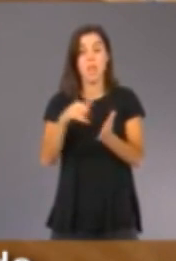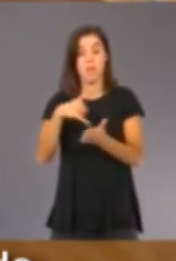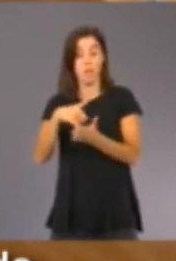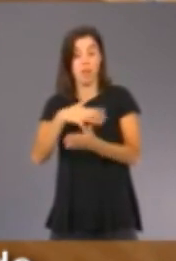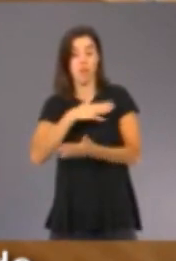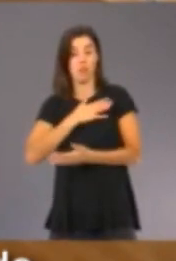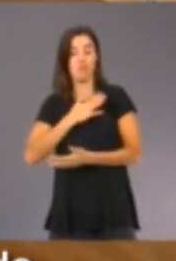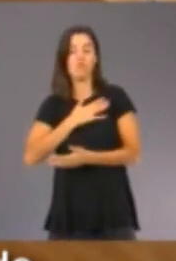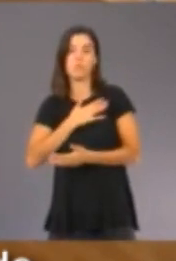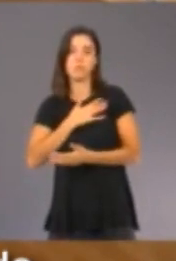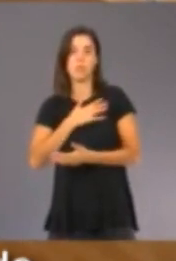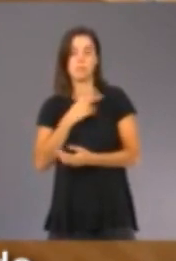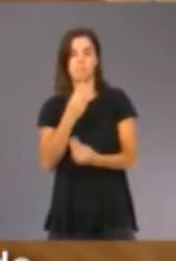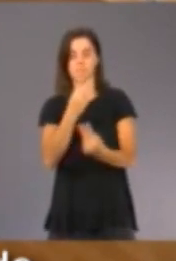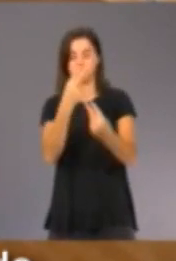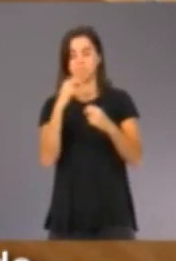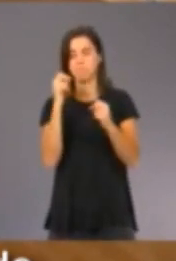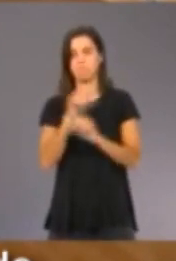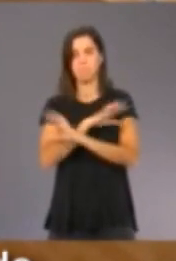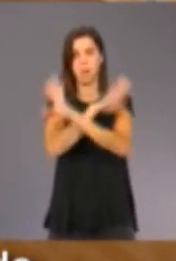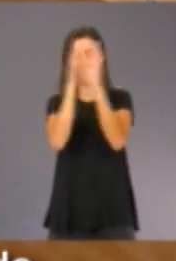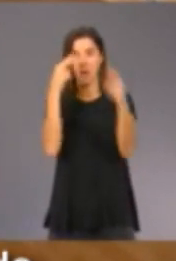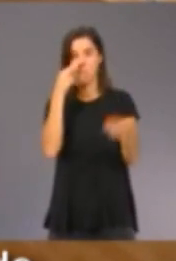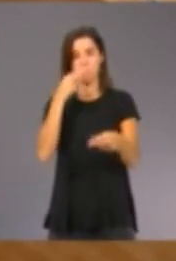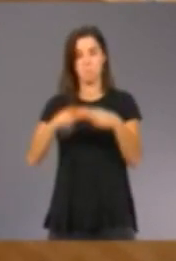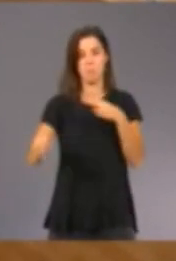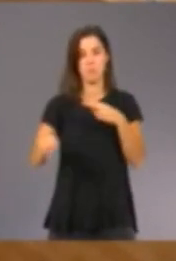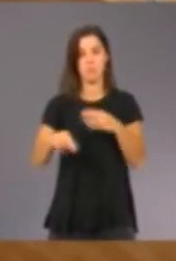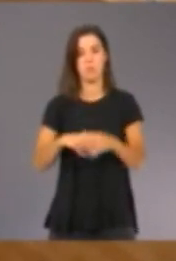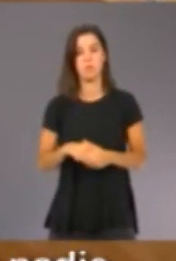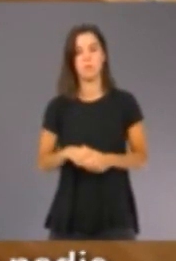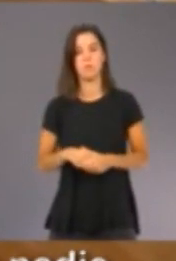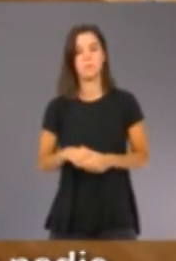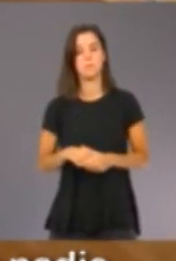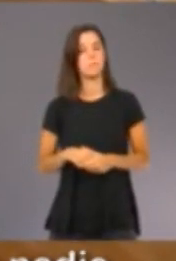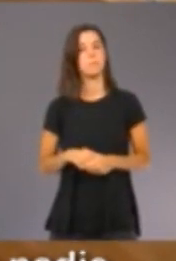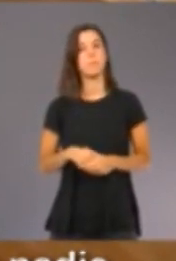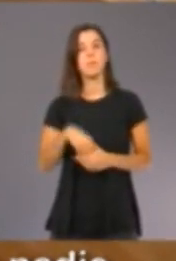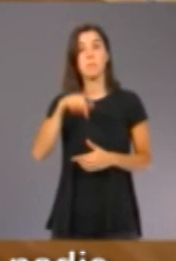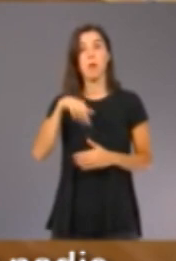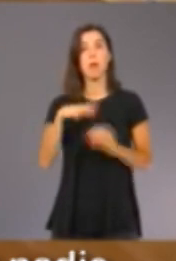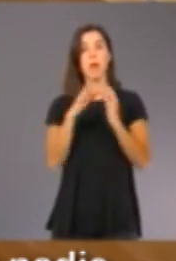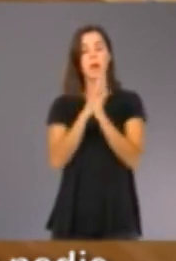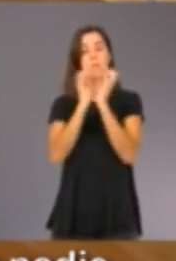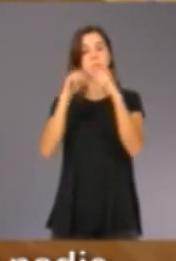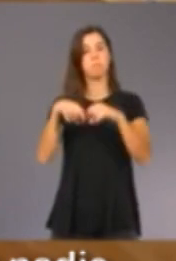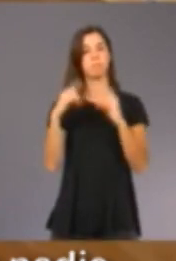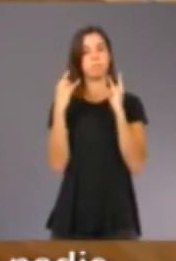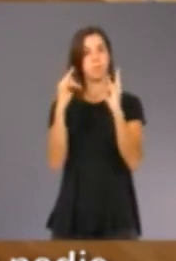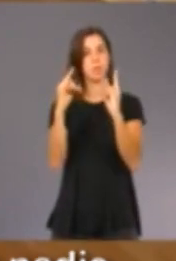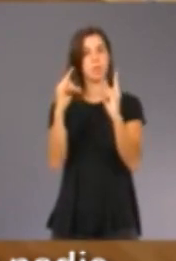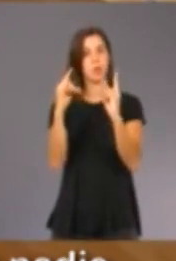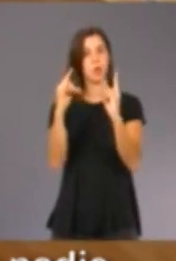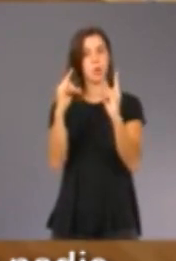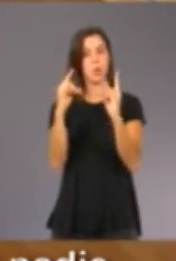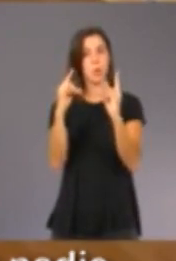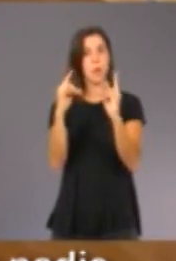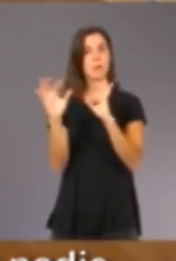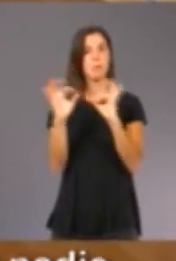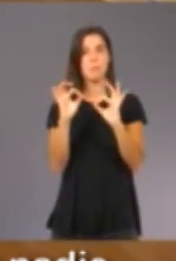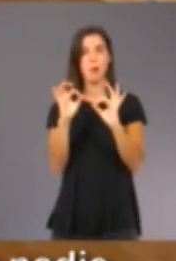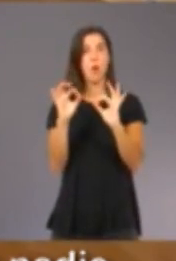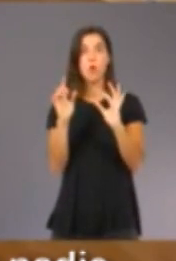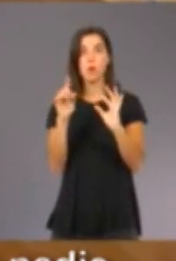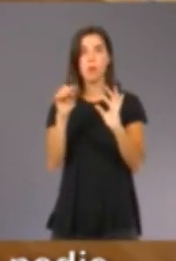intervenció dient que això no ens havia preparat ningú. però no al botànic. No ens havia preparat